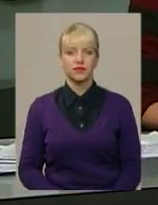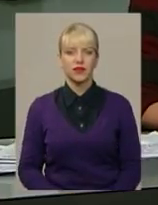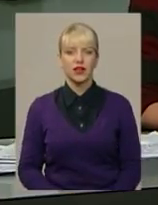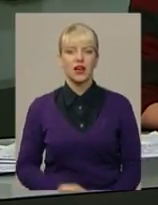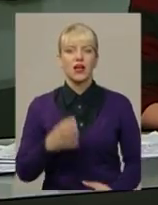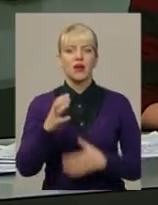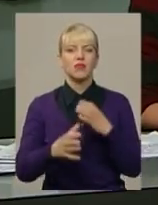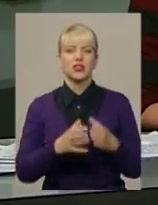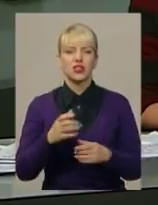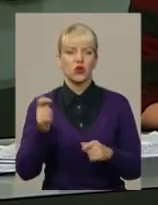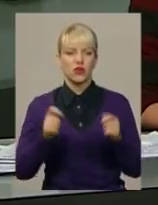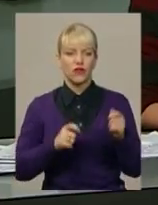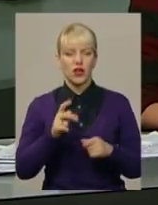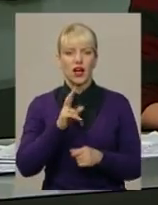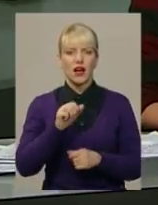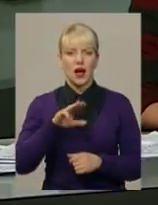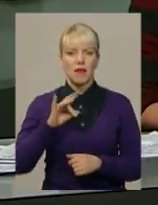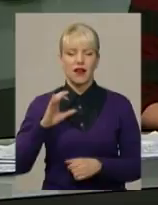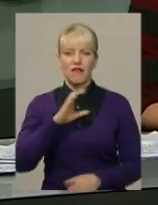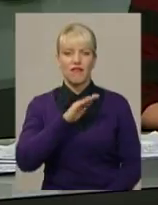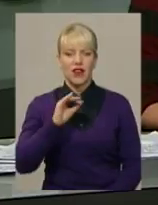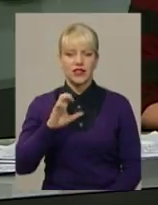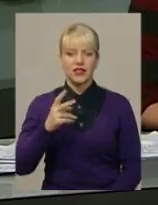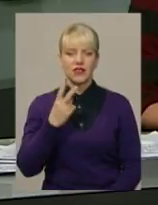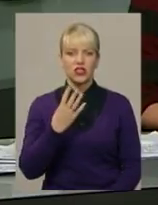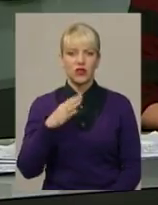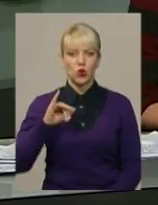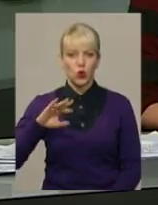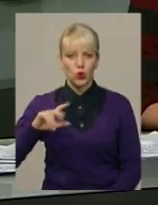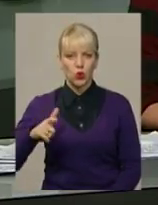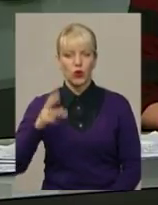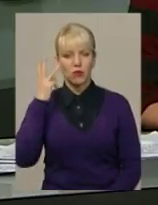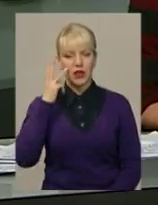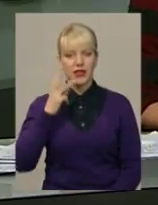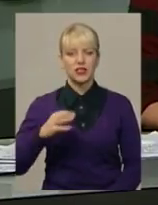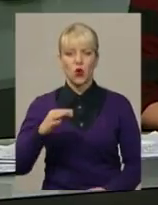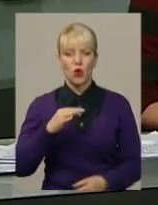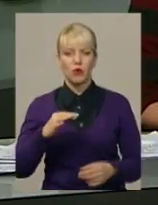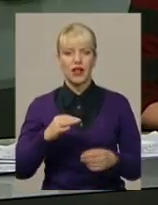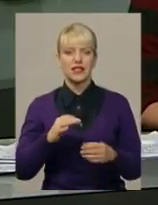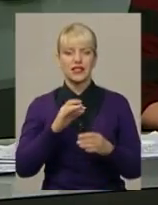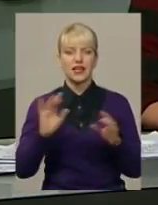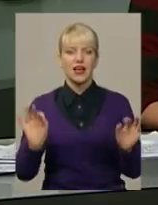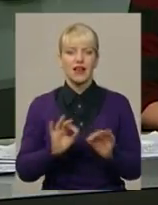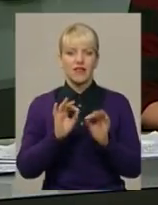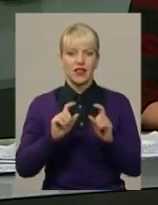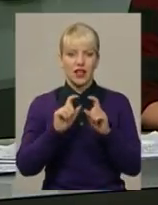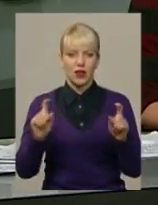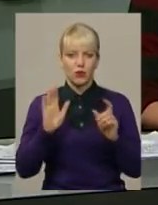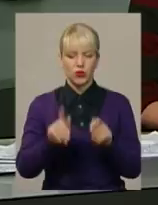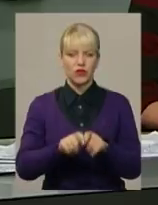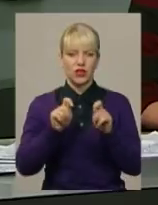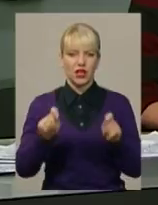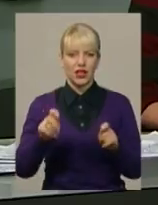Міжнародний фестиваль Камерфест 24 лютого у Хмельницькій обласній філармонії відкриватиме китайський диригент Сюн